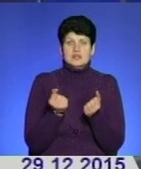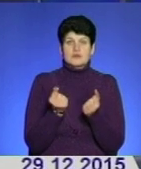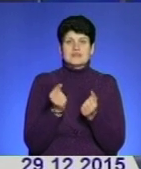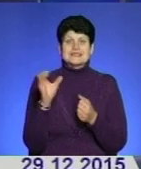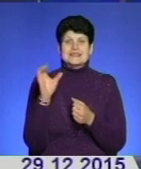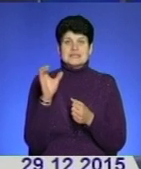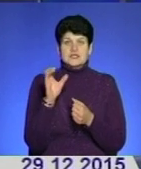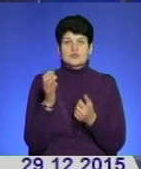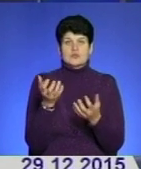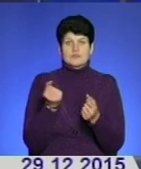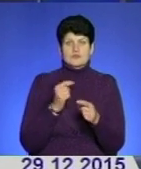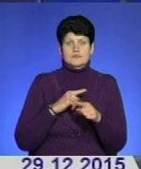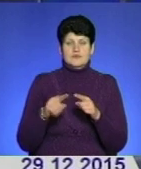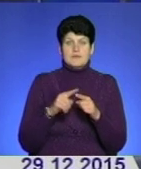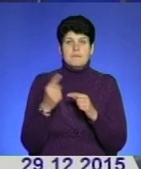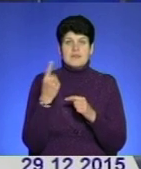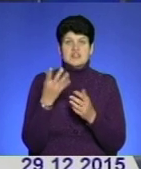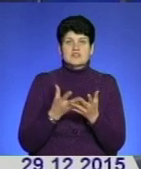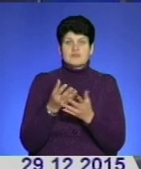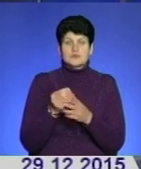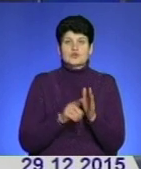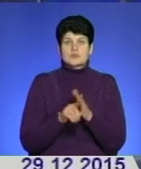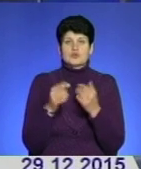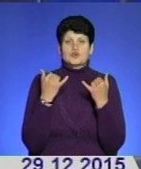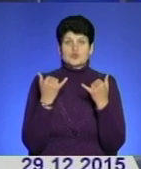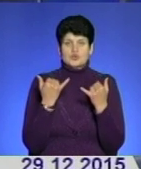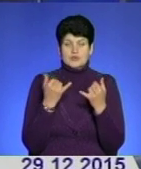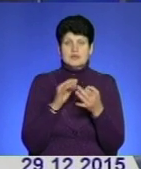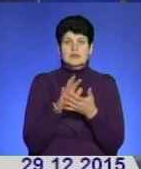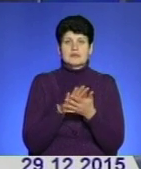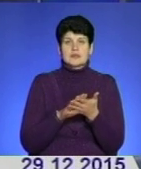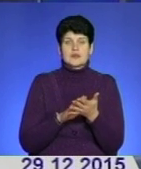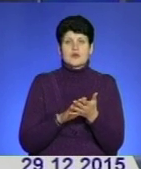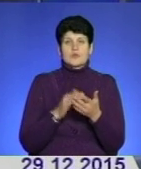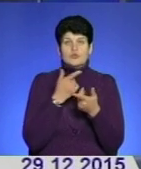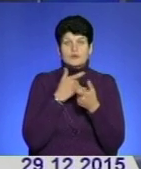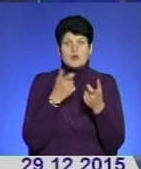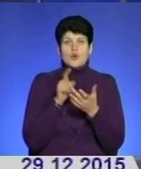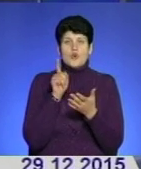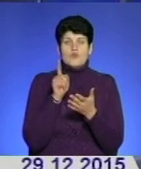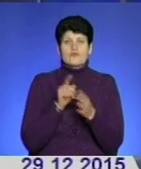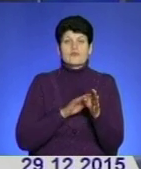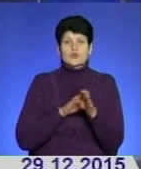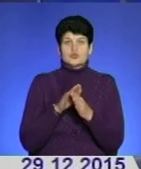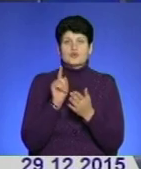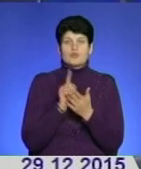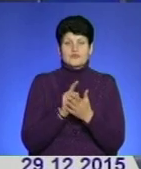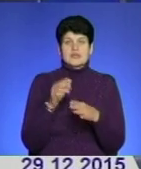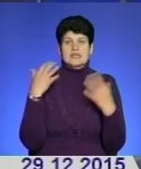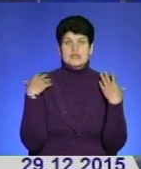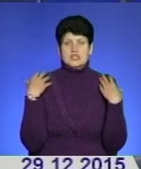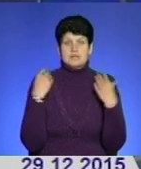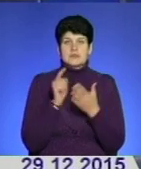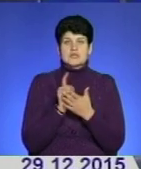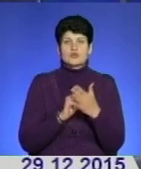за січень заздалегідь. Перші виплати розпочалися уже сьогодні. Детальніше повідомляє виконуюча обов'язки начальника головного управління пенсійного фонду в